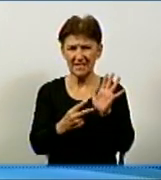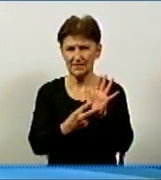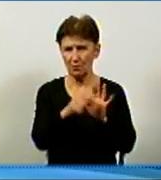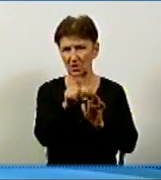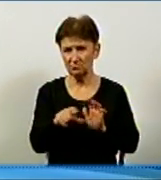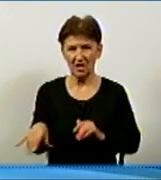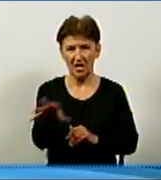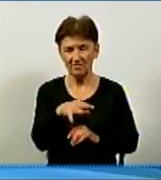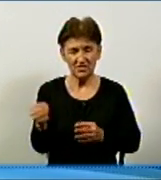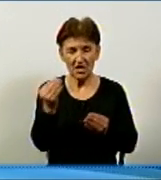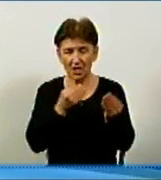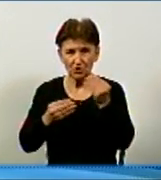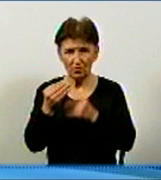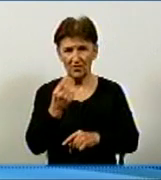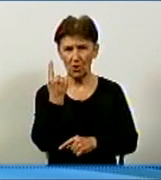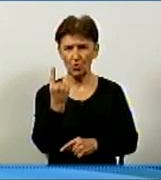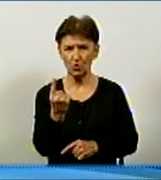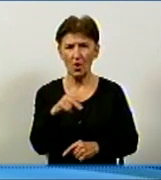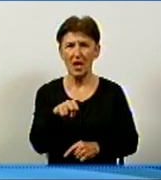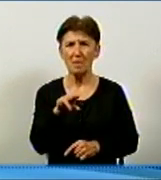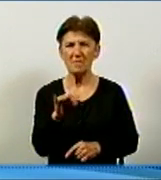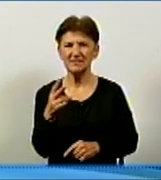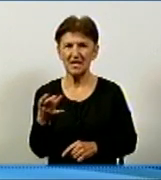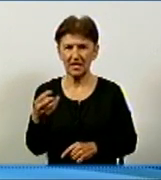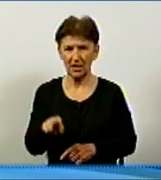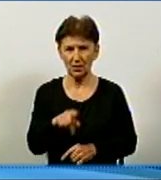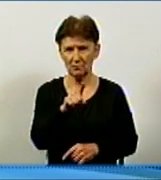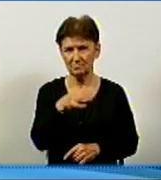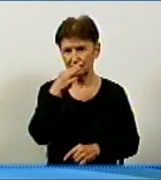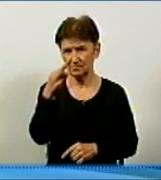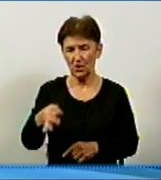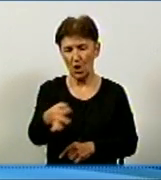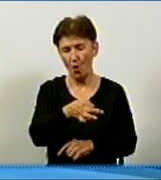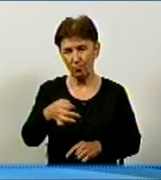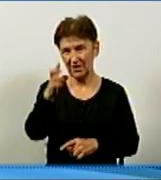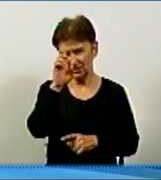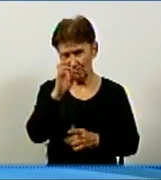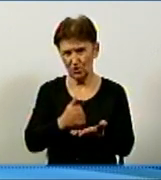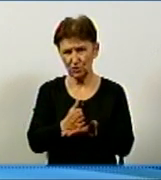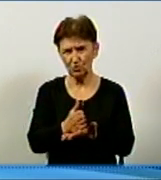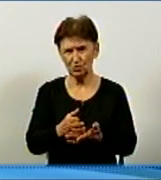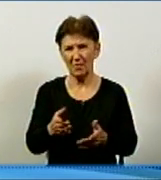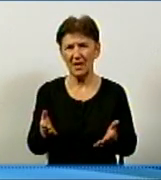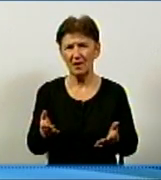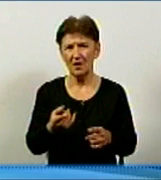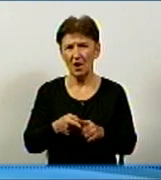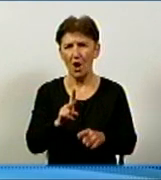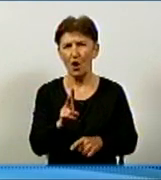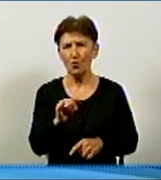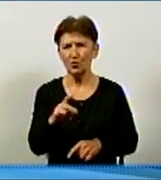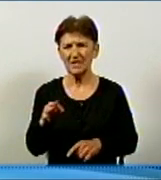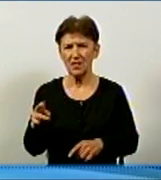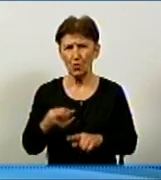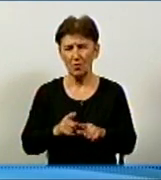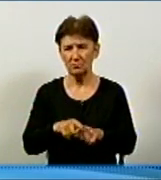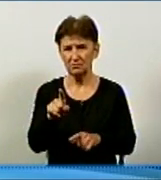вони харчувалися в одній піцерії, розповіла журналістам Суспільно-речниця обласної Держпродспоживслужби Наталія Шевченко. В